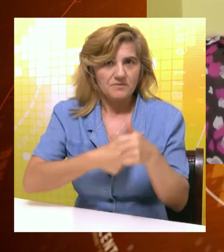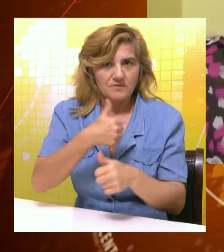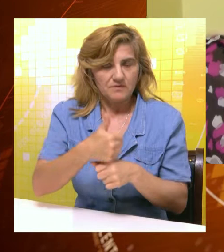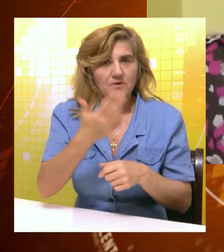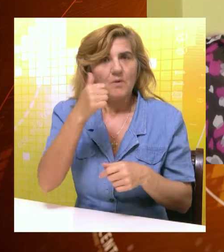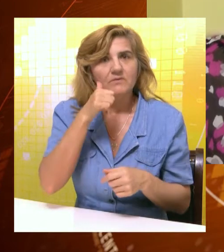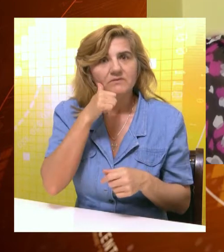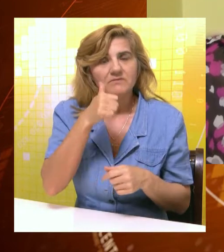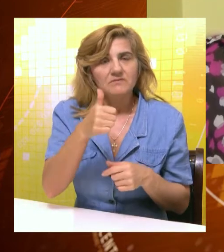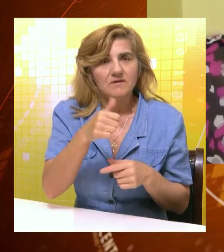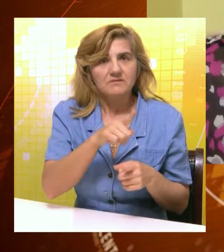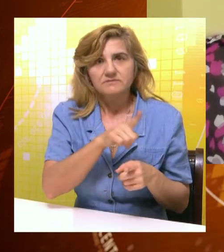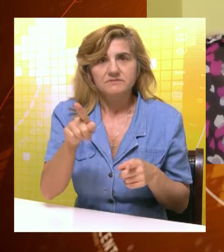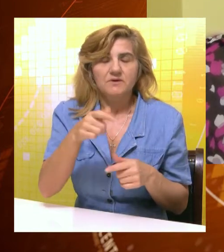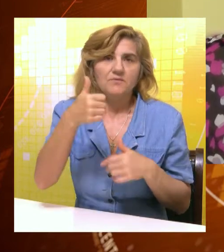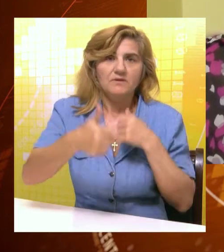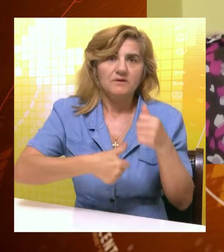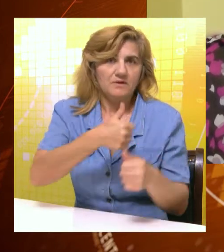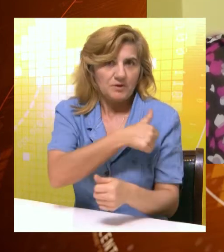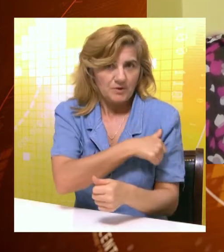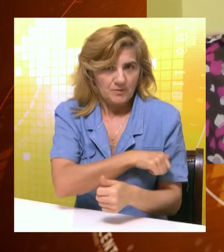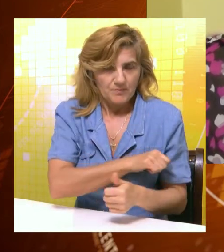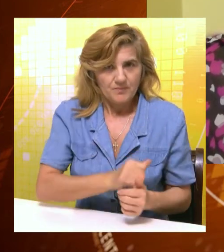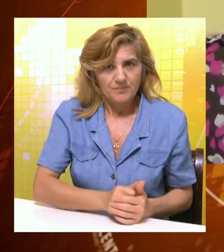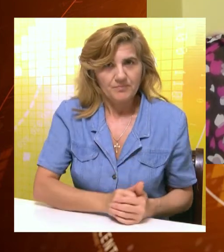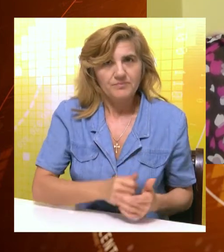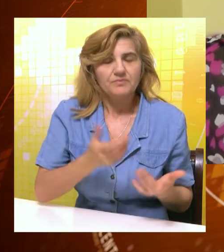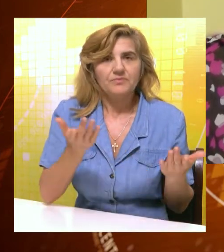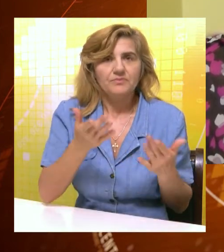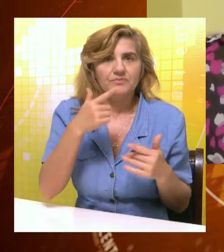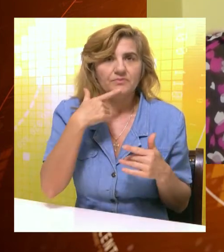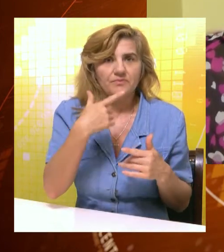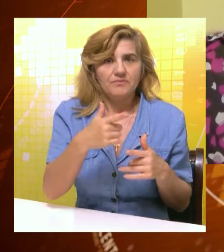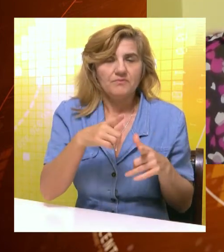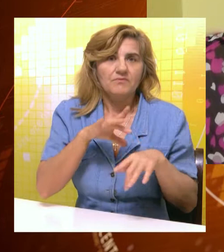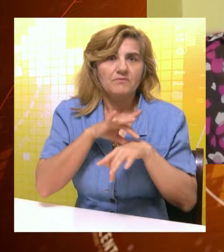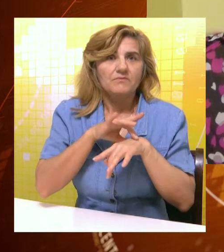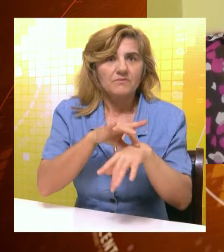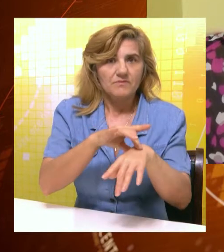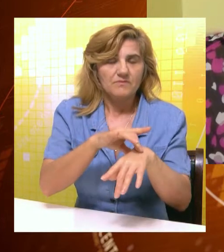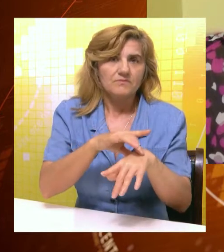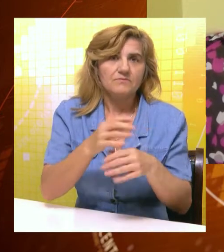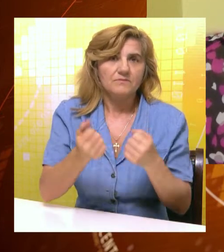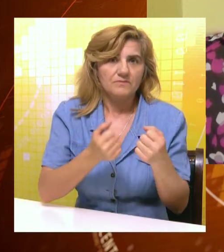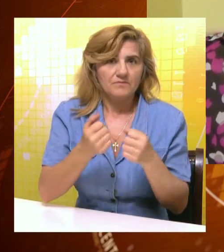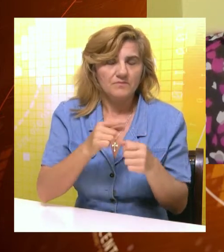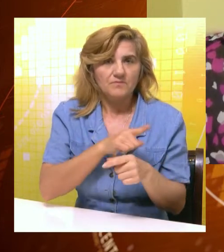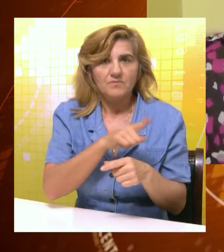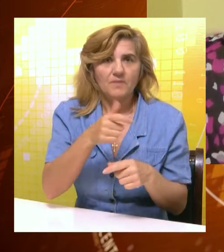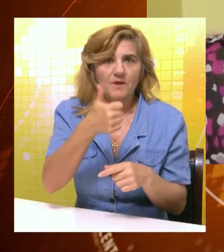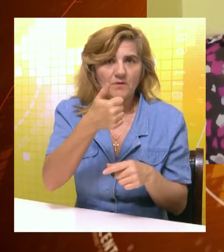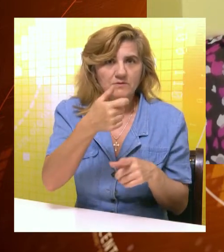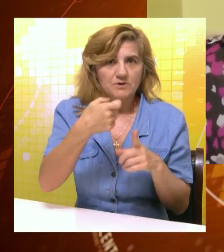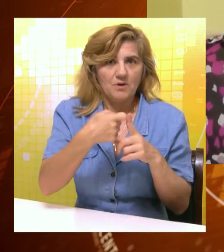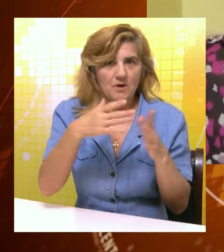učlanjenja i ono podrazumeva određene pogodnosti među kojima su šlepanje do 100 kilometara, svako sledeće